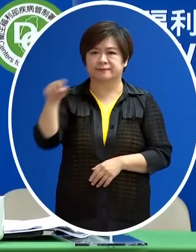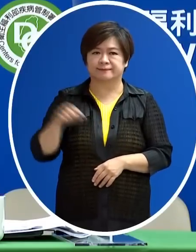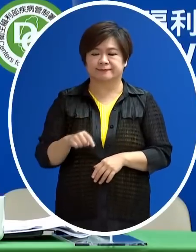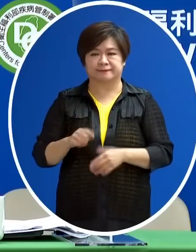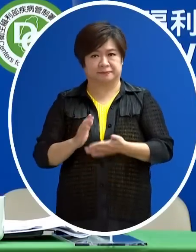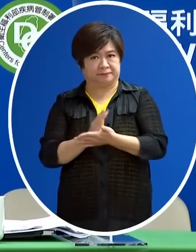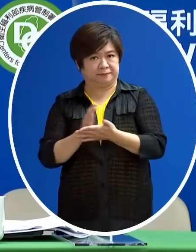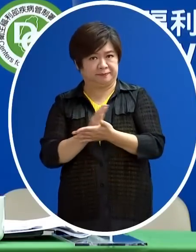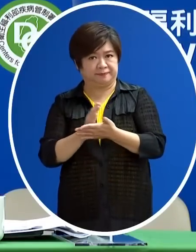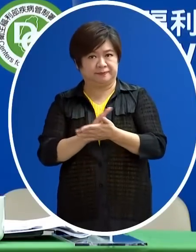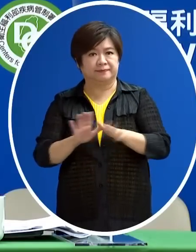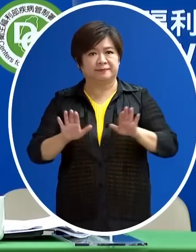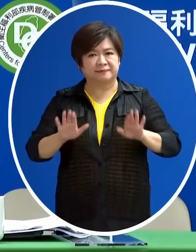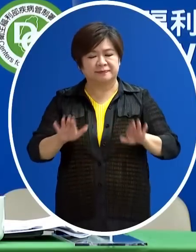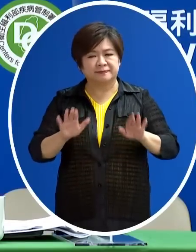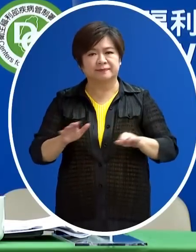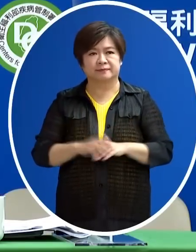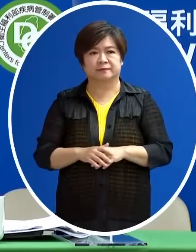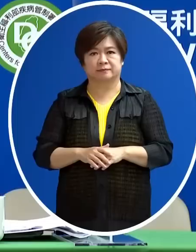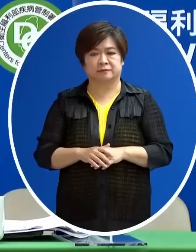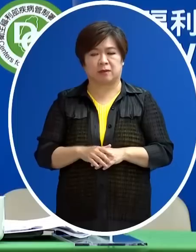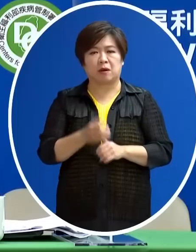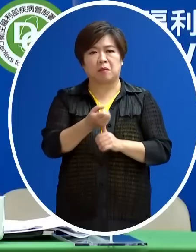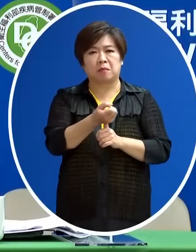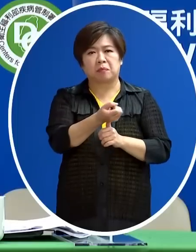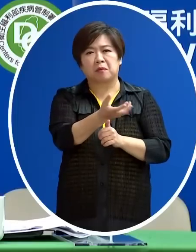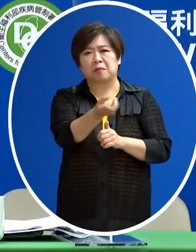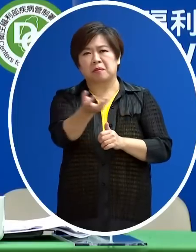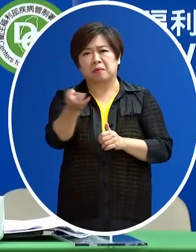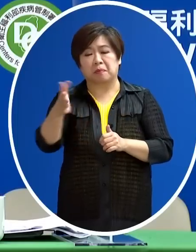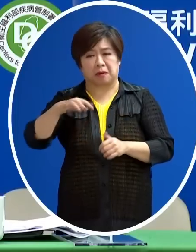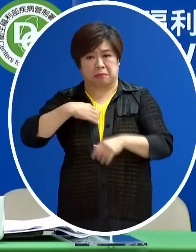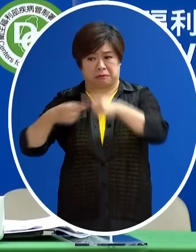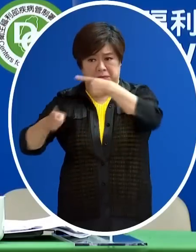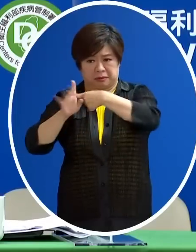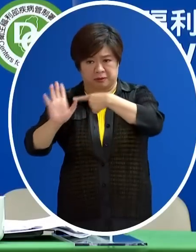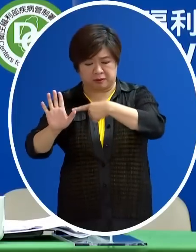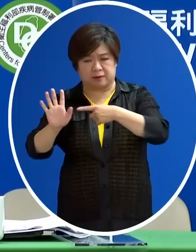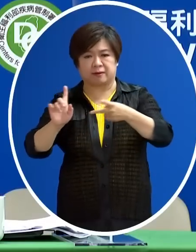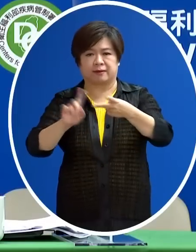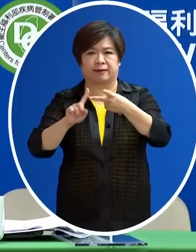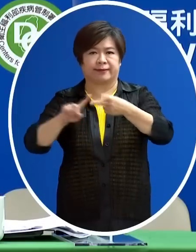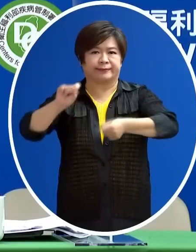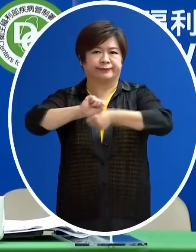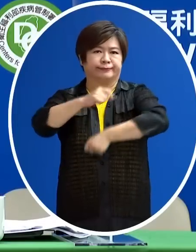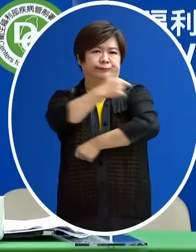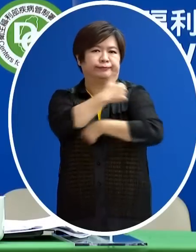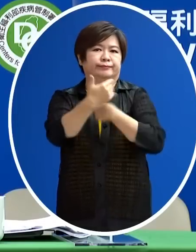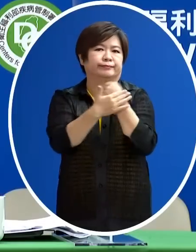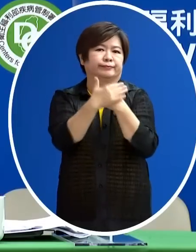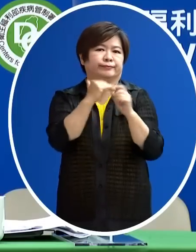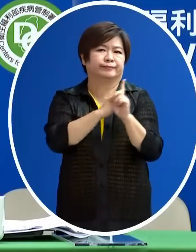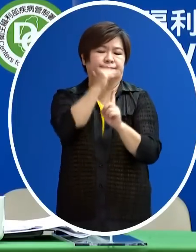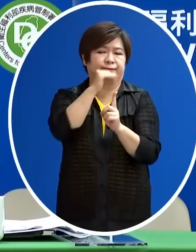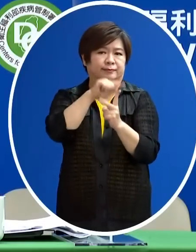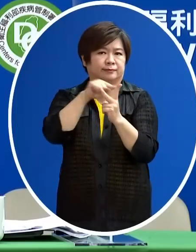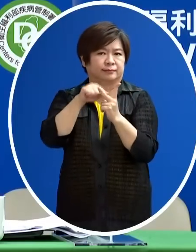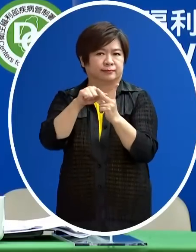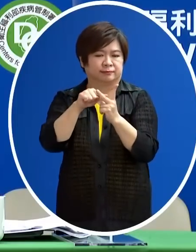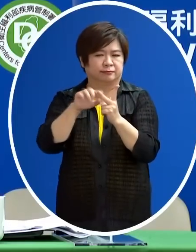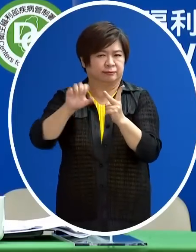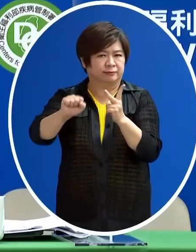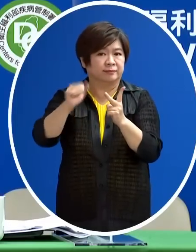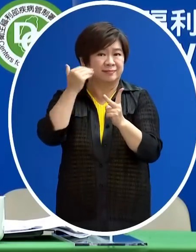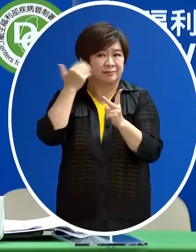由目前的自然感染跟這個施打疫苗的部分那大家都可以看到先前如果感染了